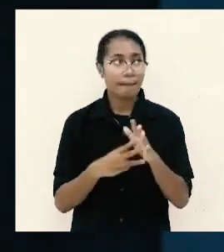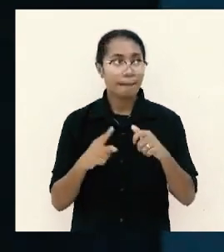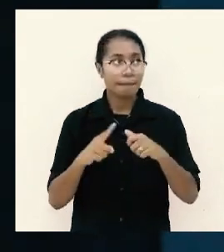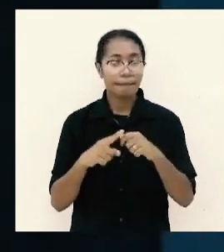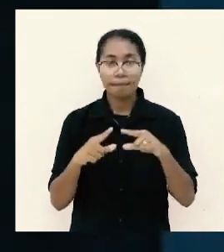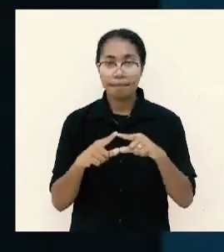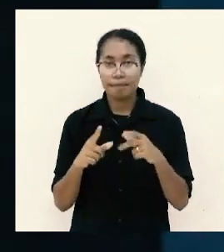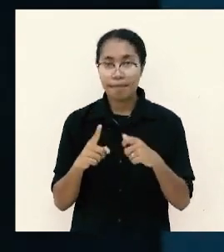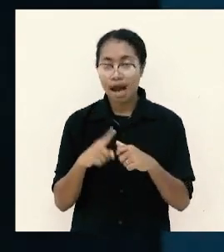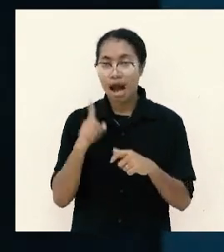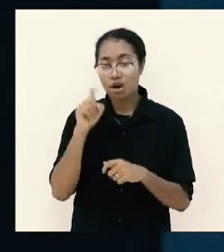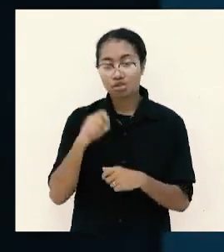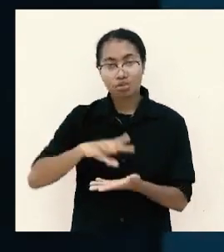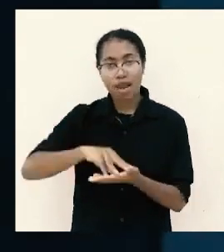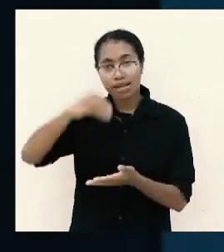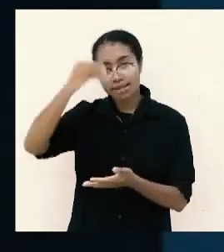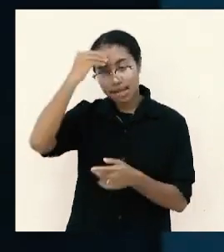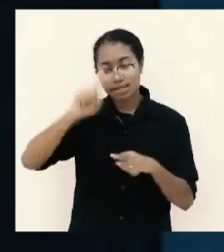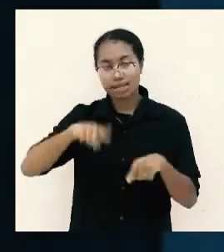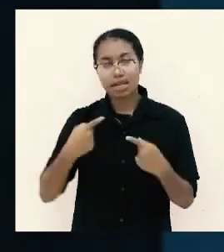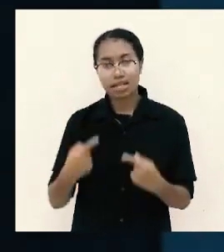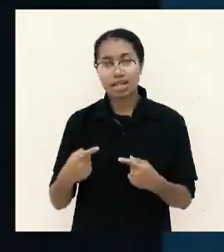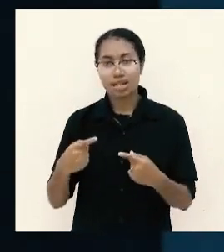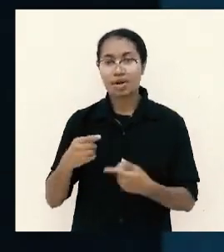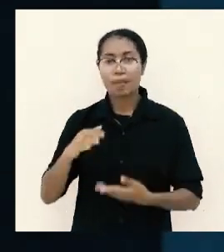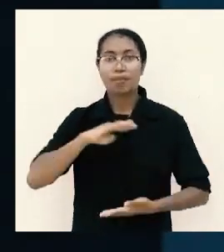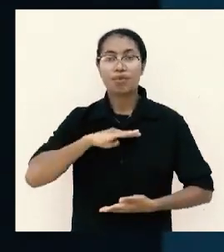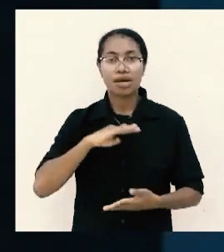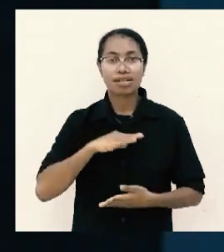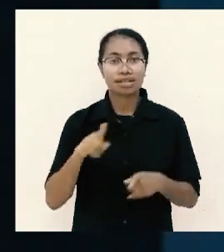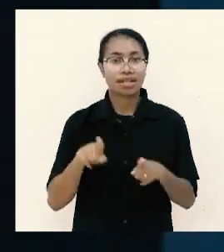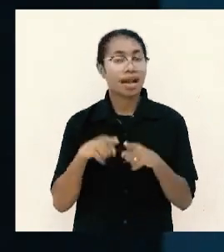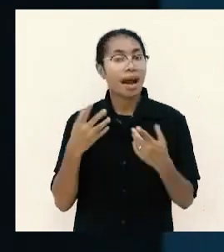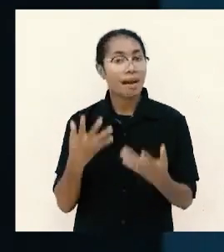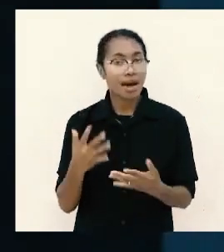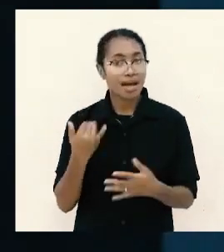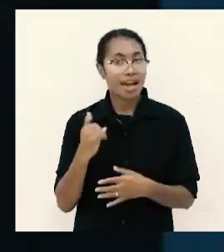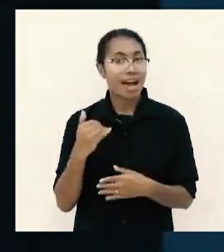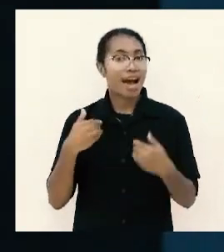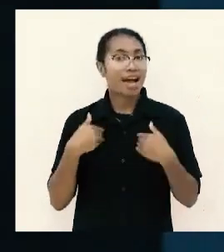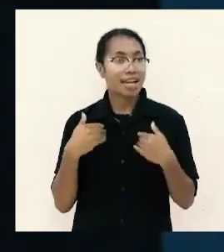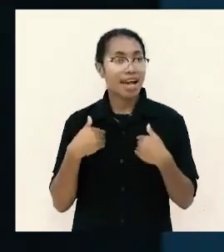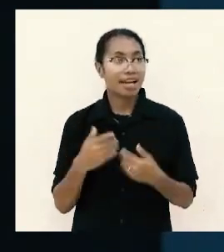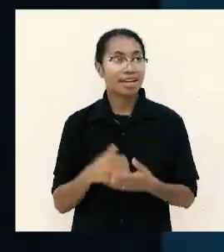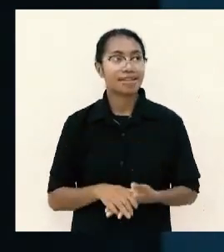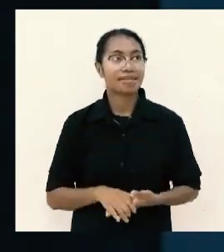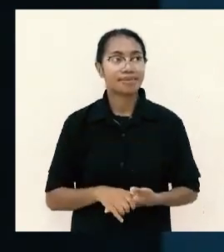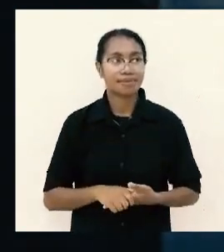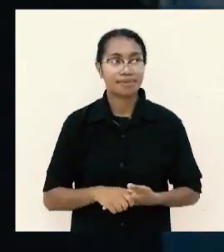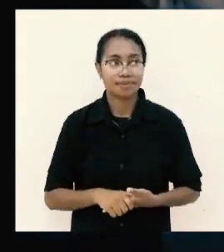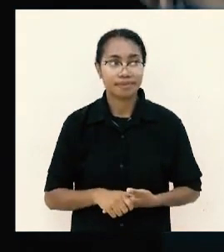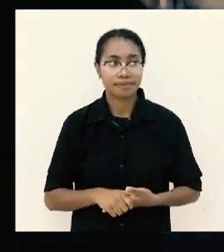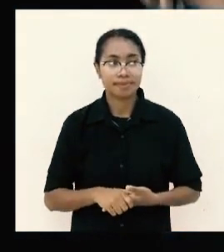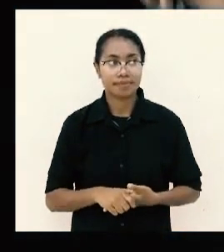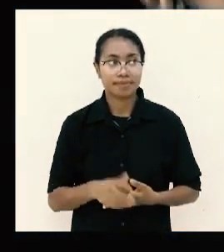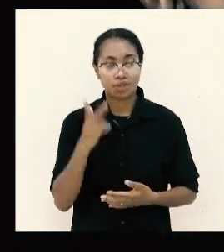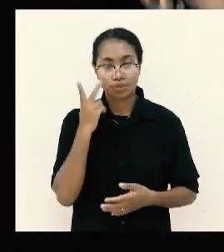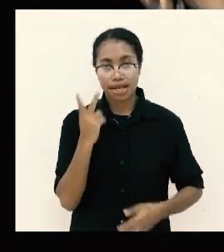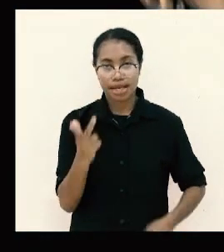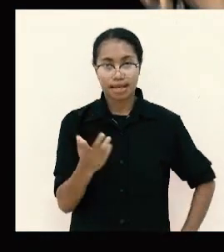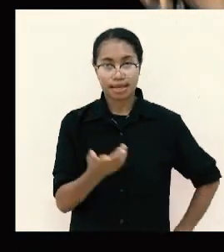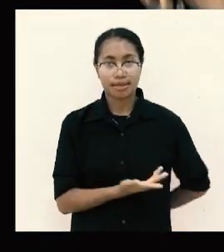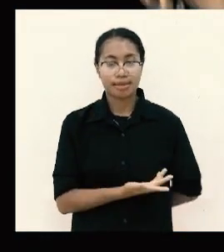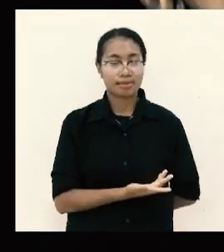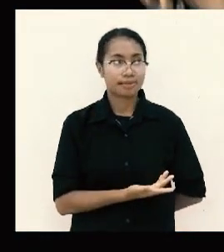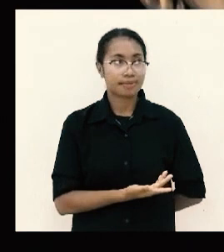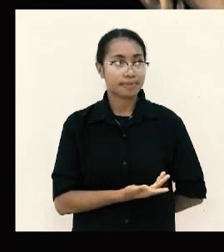puas dengan apa yang ada perhatikan kata-kata bagus dari Khalil Gibran dia bilang